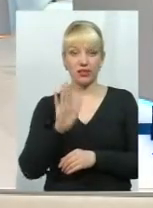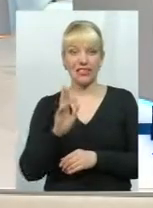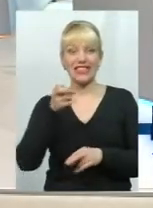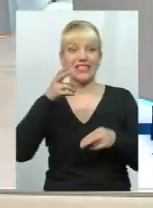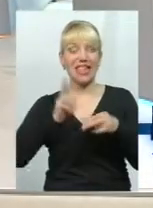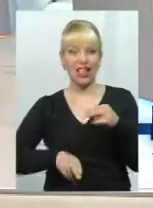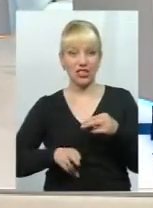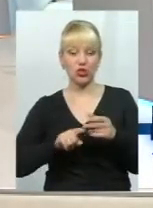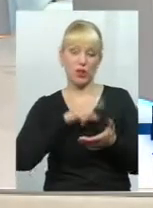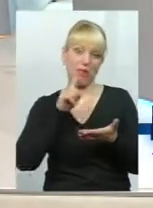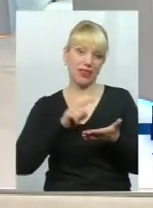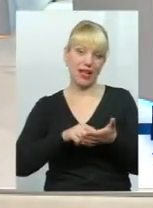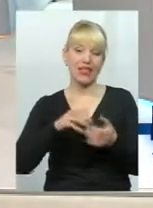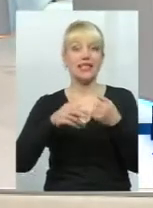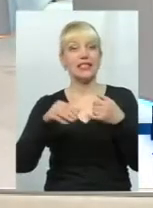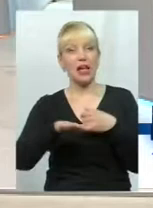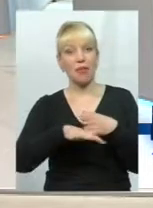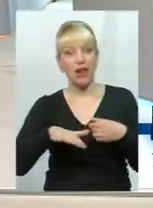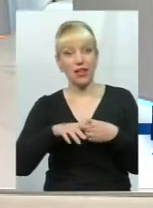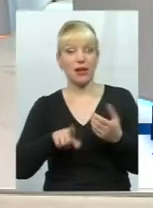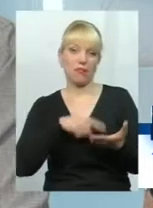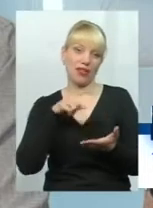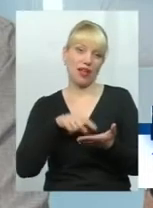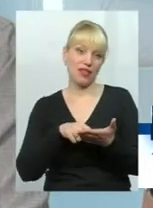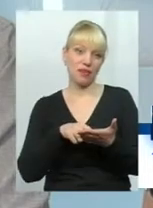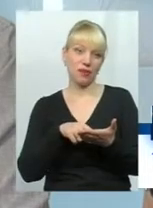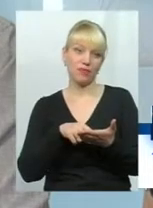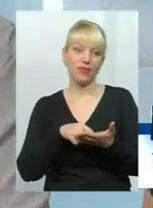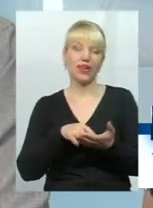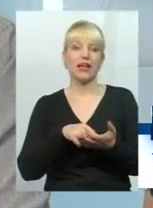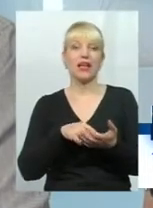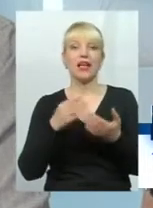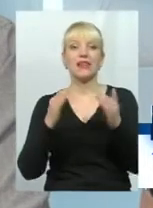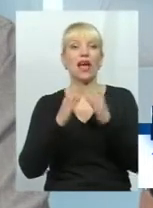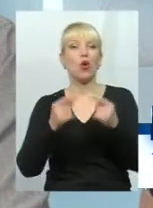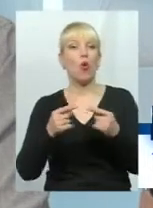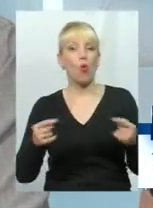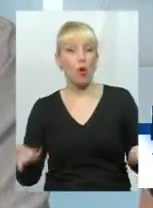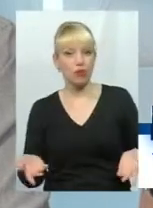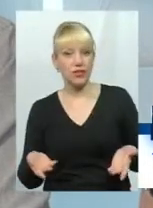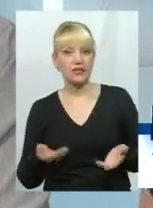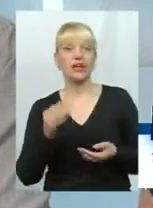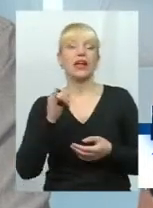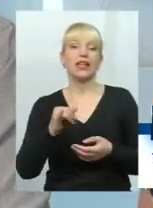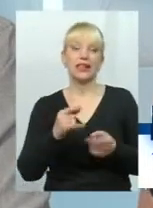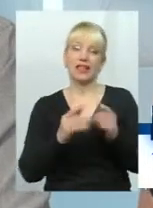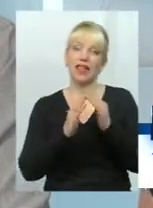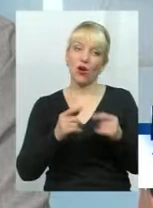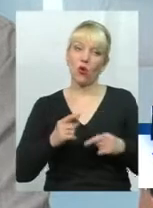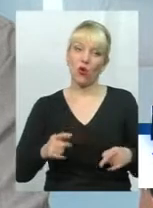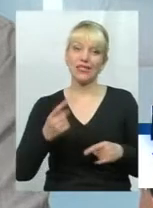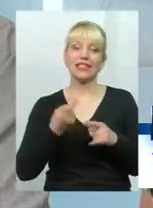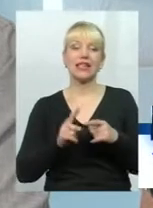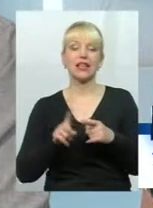закінчуючими питаннями землі, закінчуючи питаннями нерухомості. Нерухомості та,